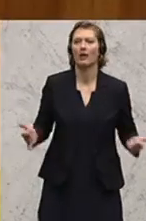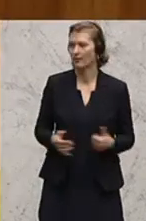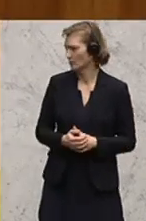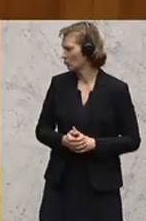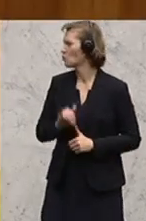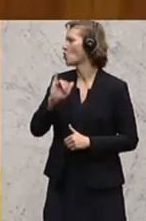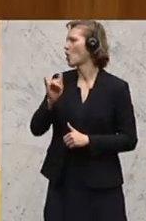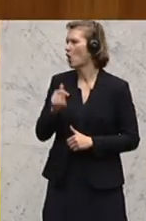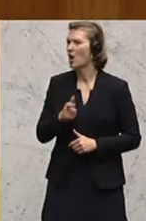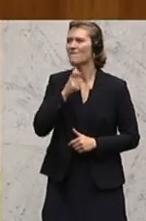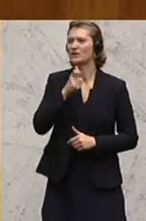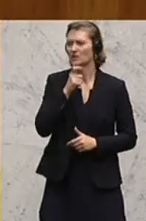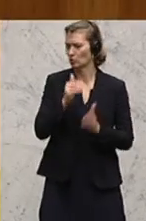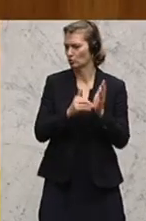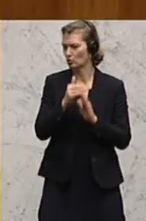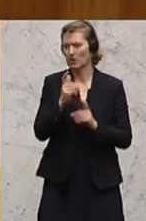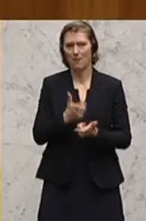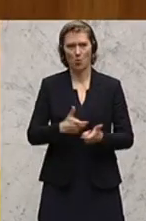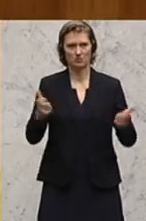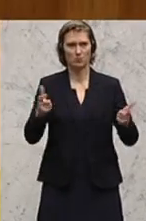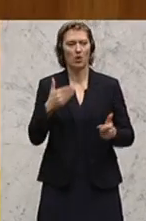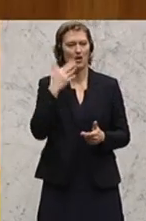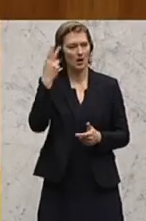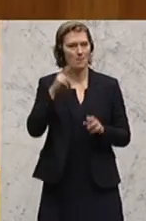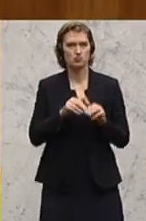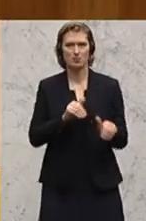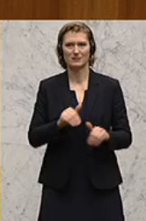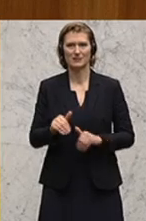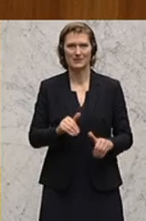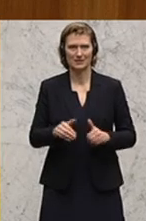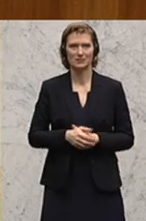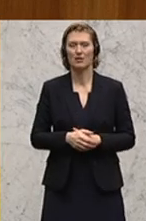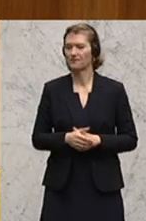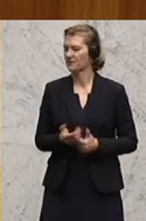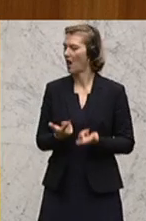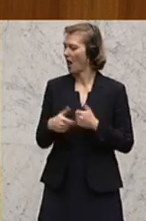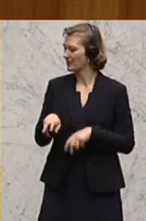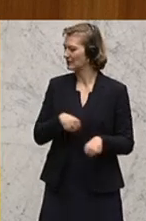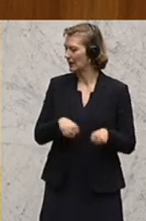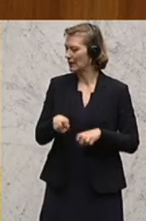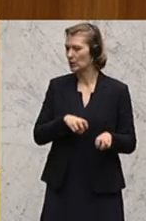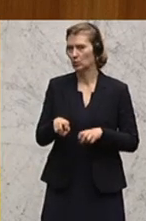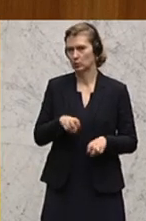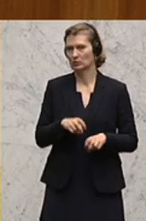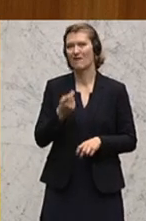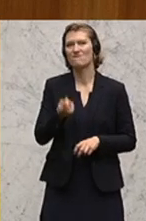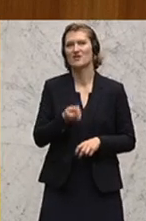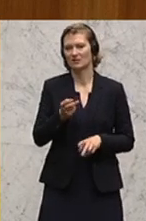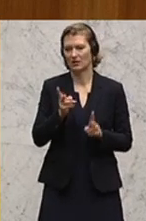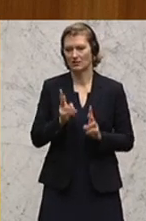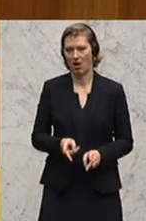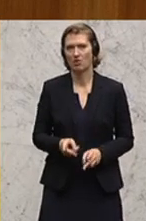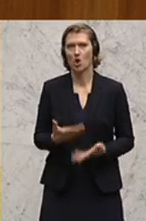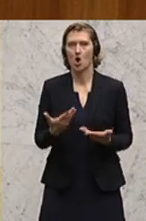Ausbau der Versicherungssysteme. Danke, Herr Bundesminister. Es gibt auch Landesregierungen, die uns dabei helfen, dass das finanzierbar